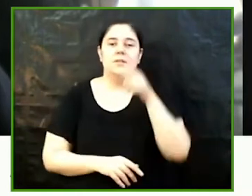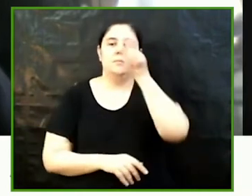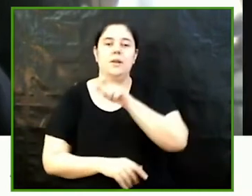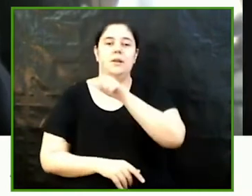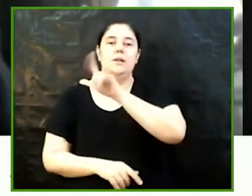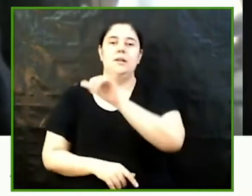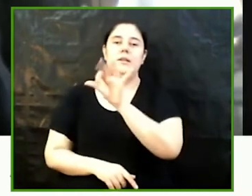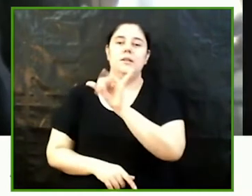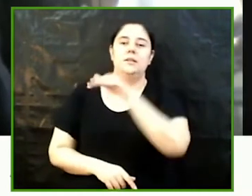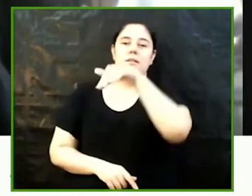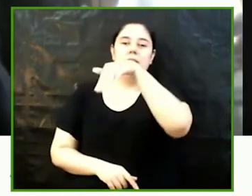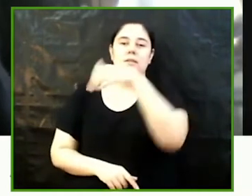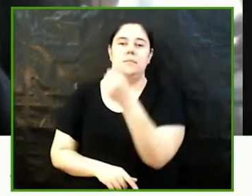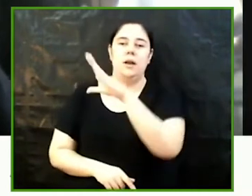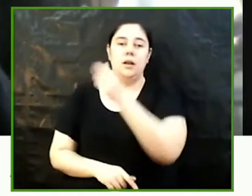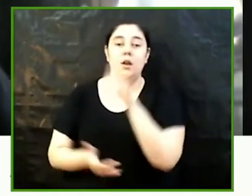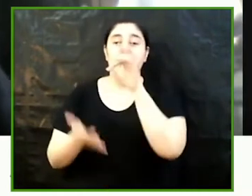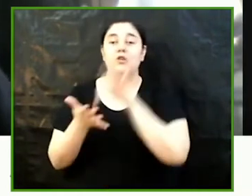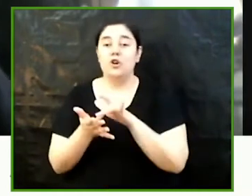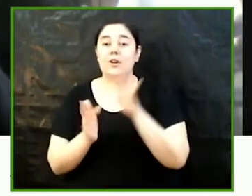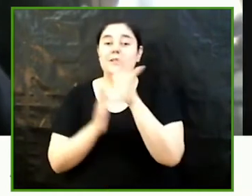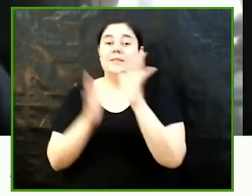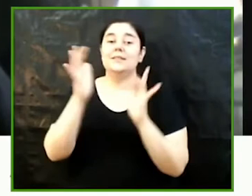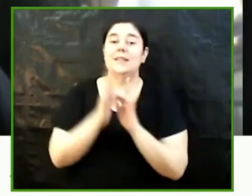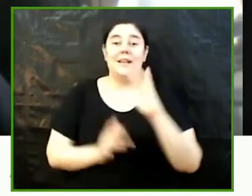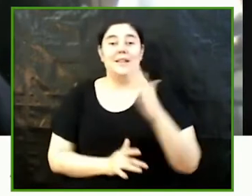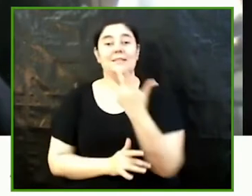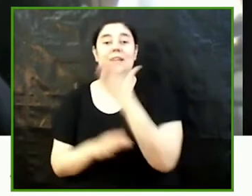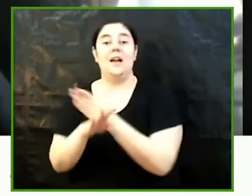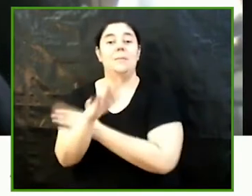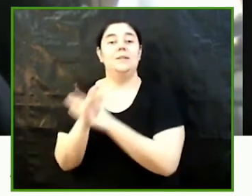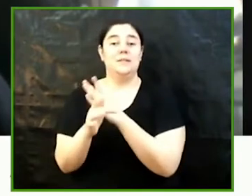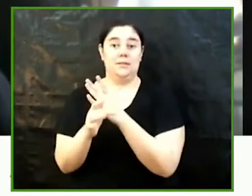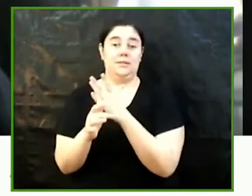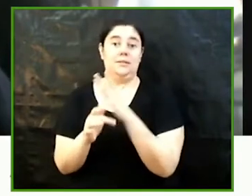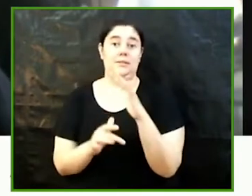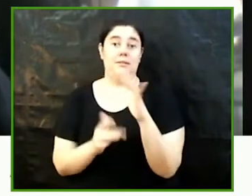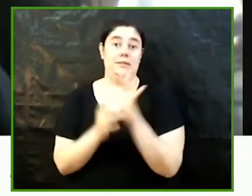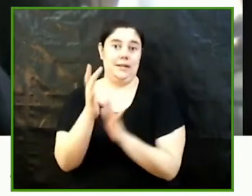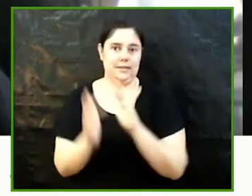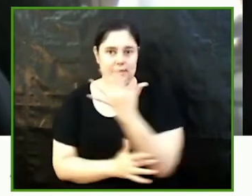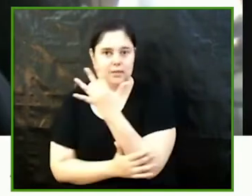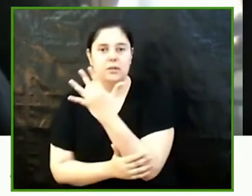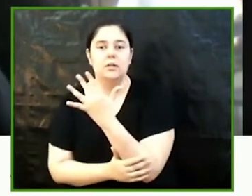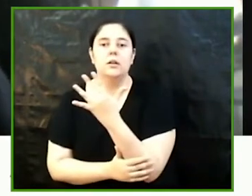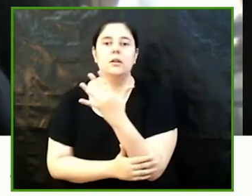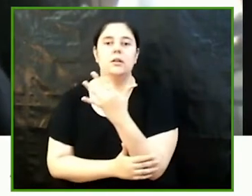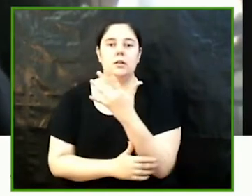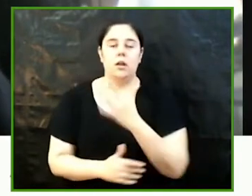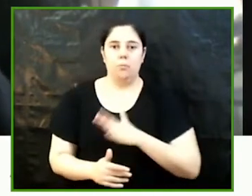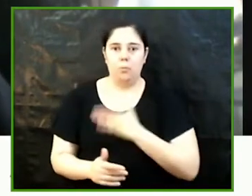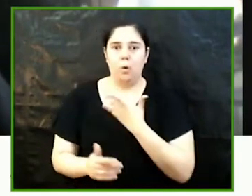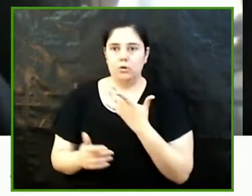la qual trobem mencions fins i tot set segles més tard també vaig estudiar a més a més les referències a aquest càrrec que hi ha en la mitologia